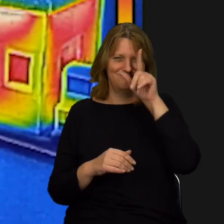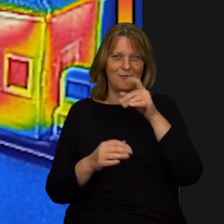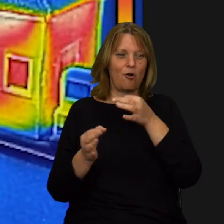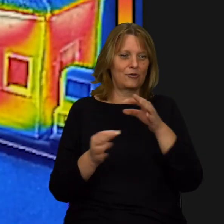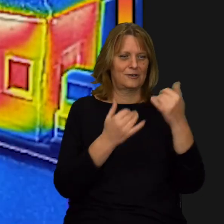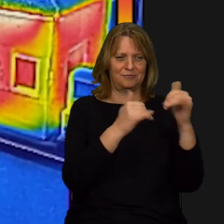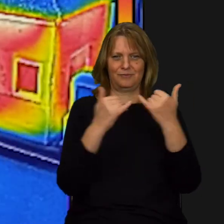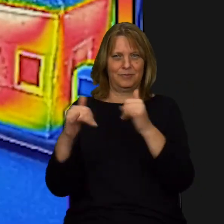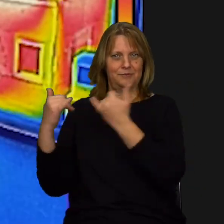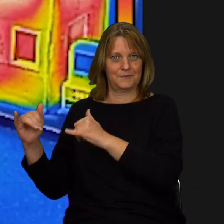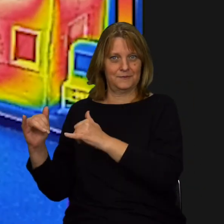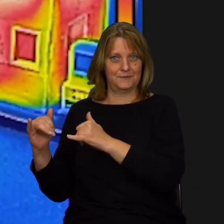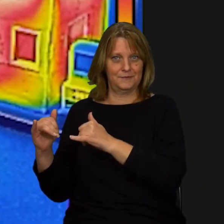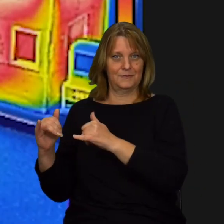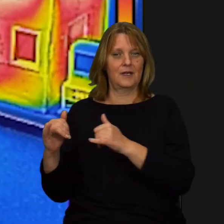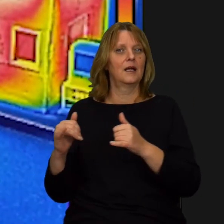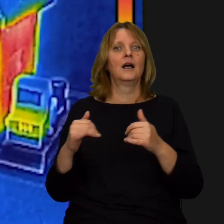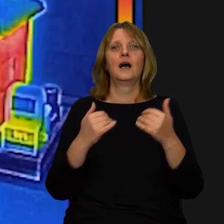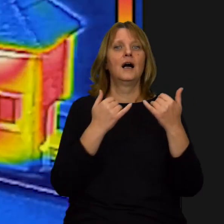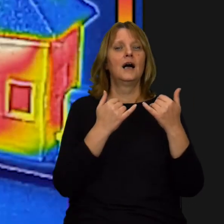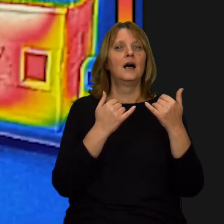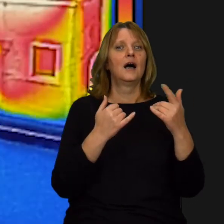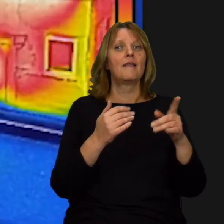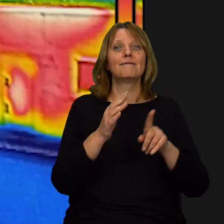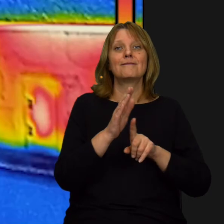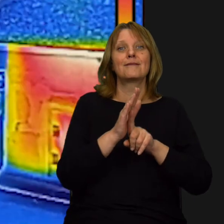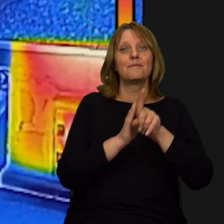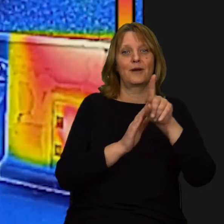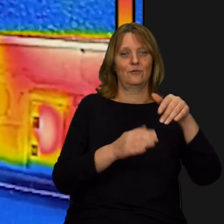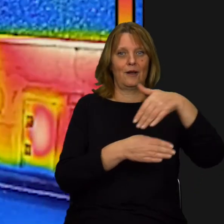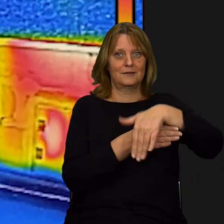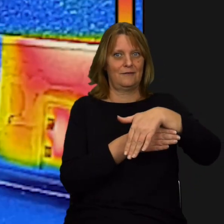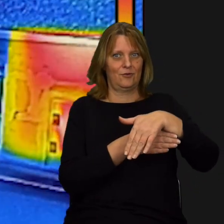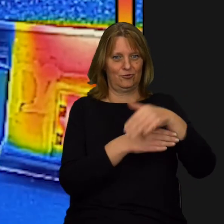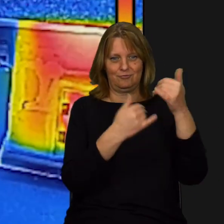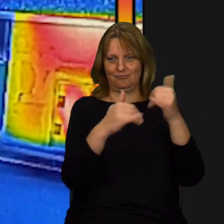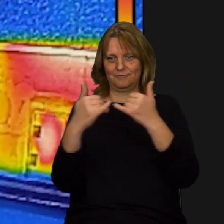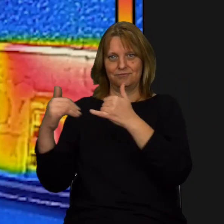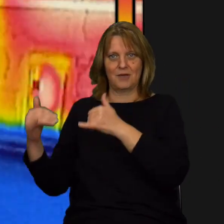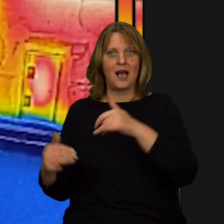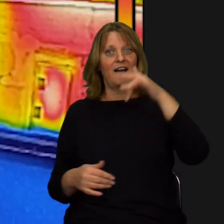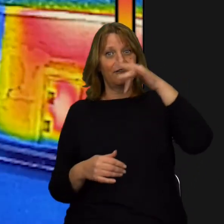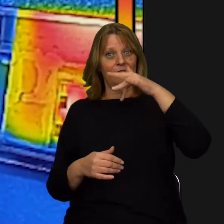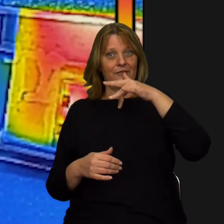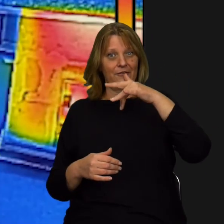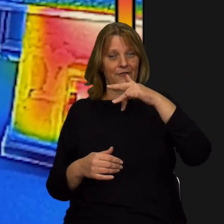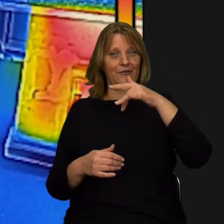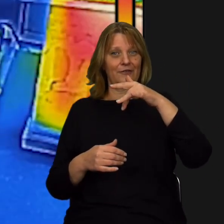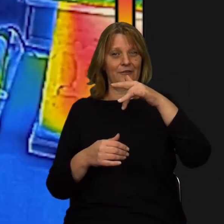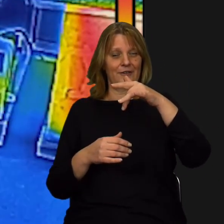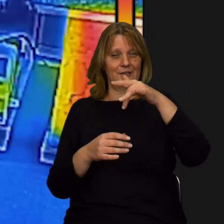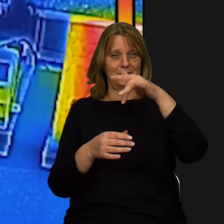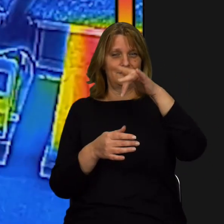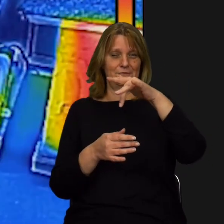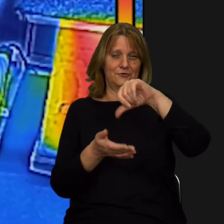możemy dostrzec różnicę. Główną różnicą będzie temperatura na zewnątrz. W środku mieliśmy